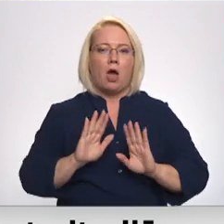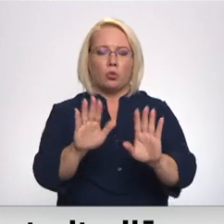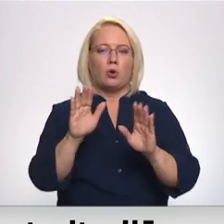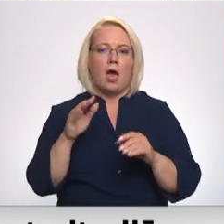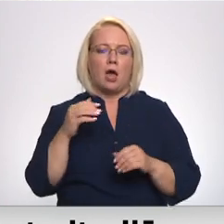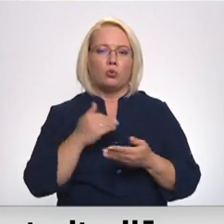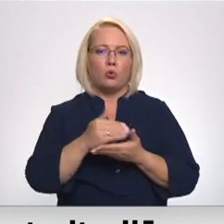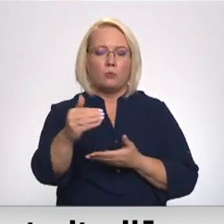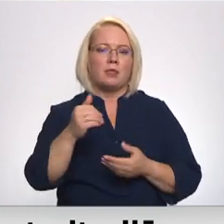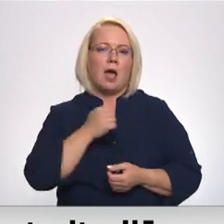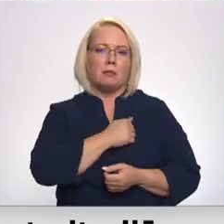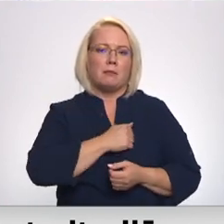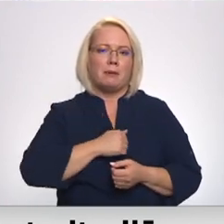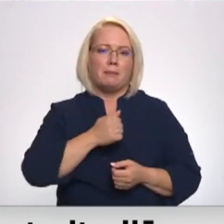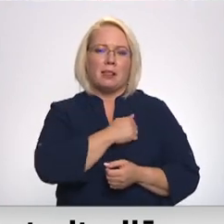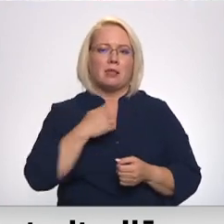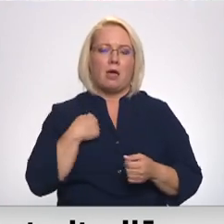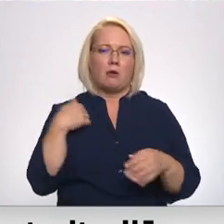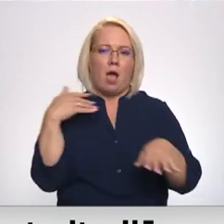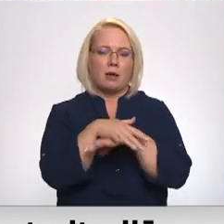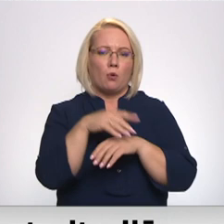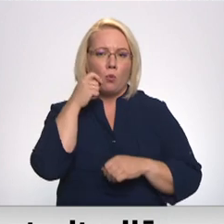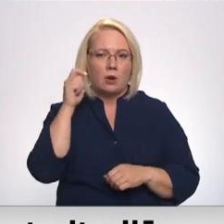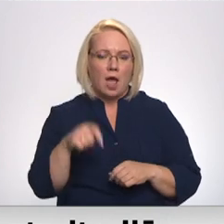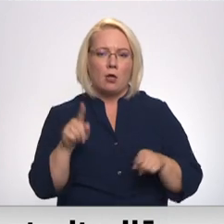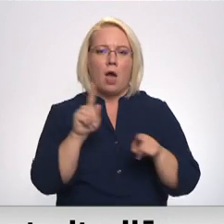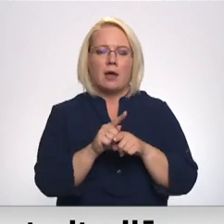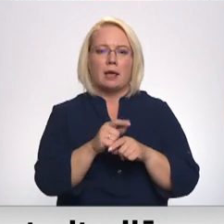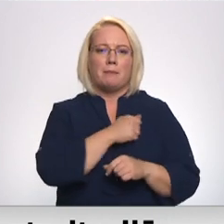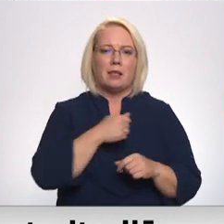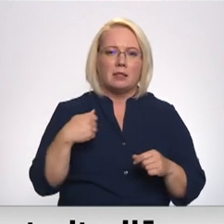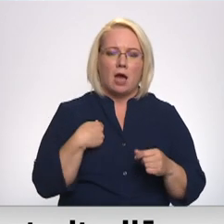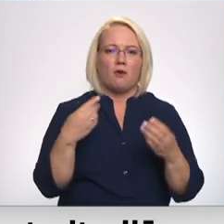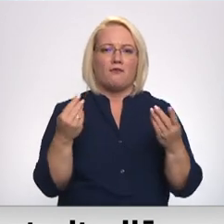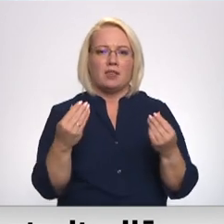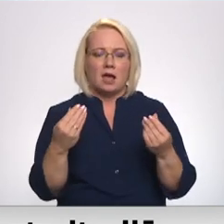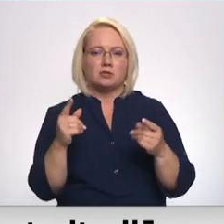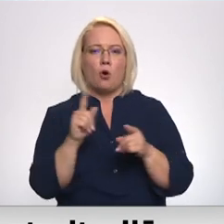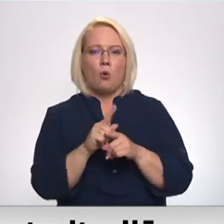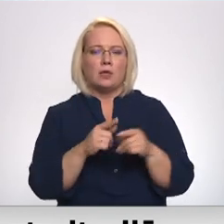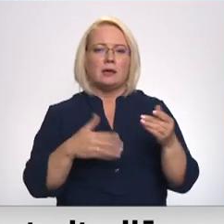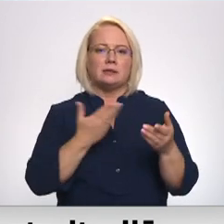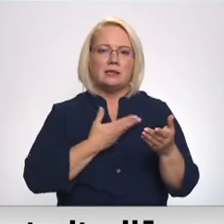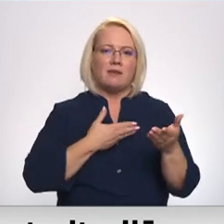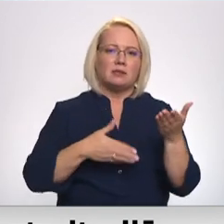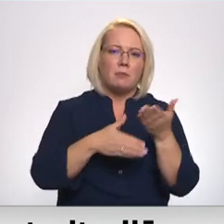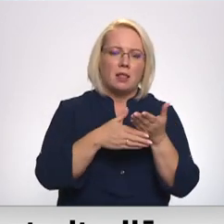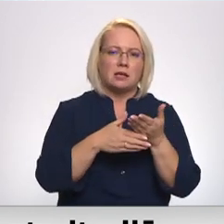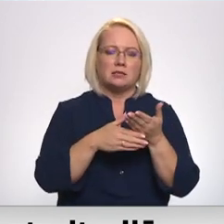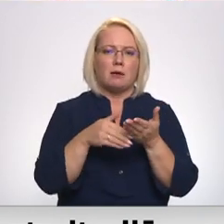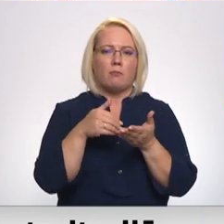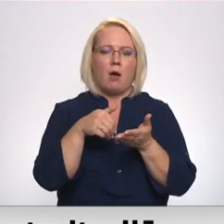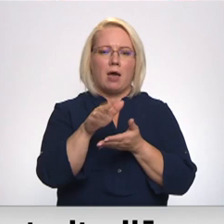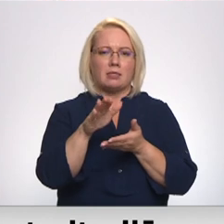militāro agresiju Ukrainā, kā arī palielināt militāro, finansiālo, humano un diplomātisko atbalstu Ukrainai. Par paziņojumu